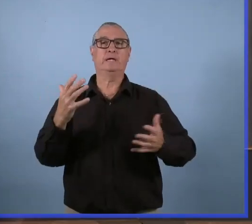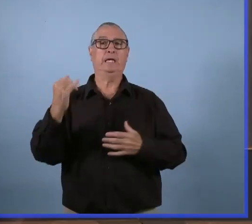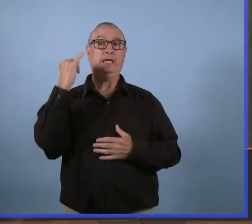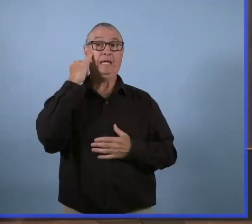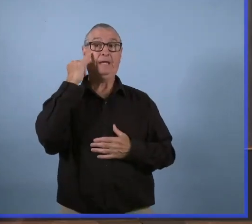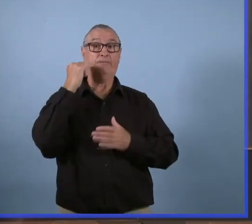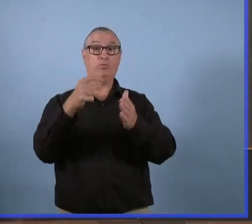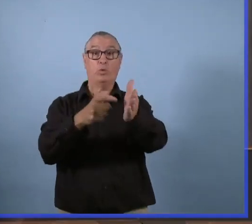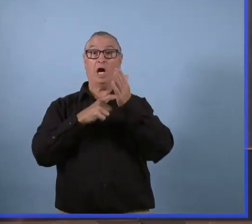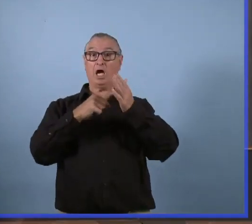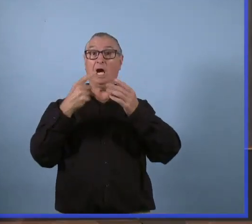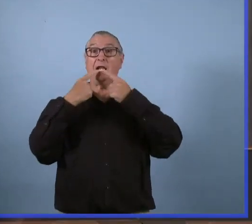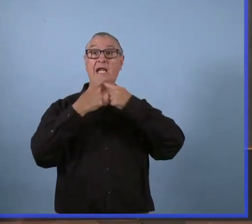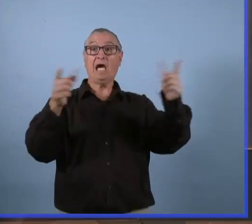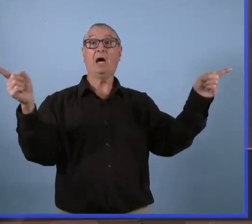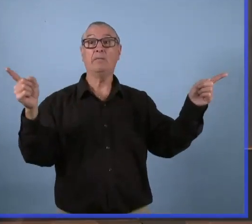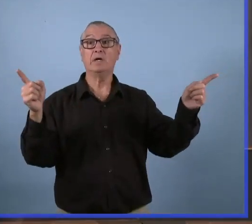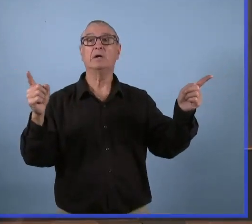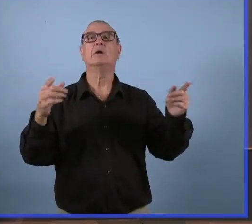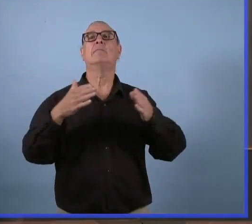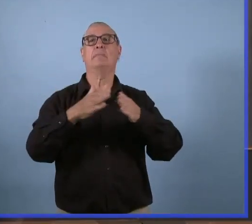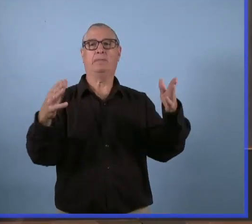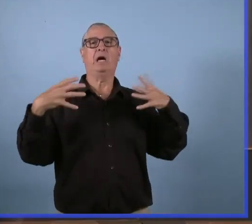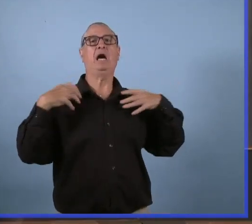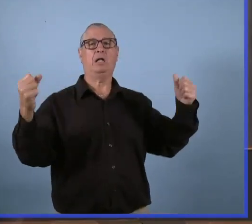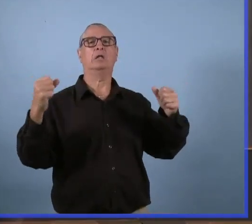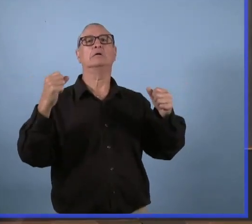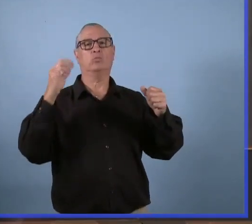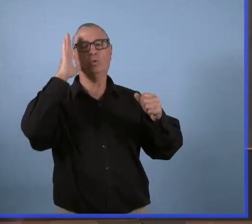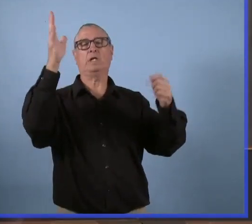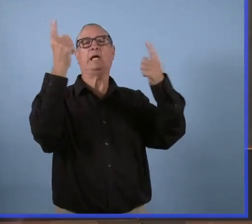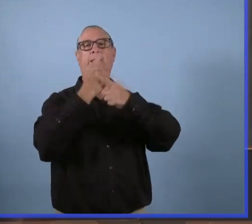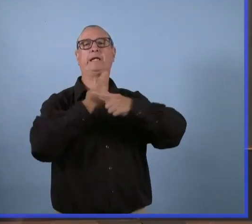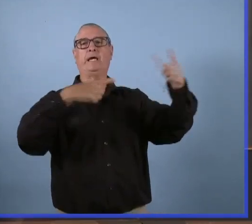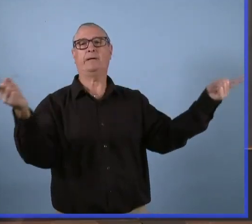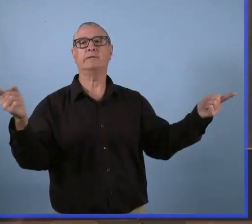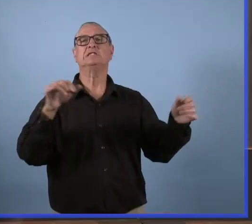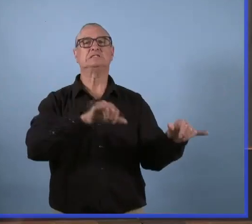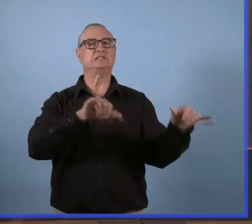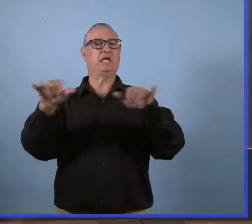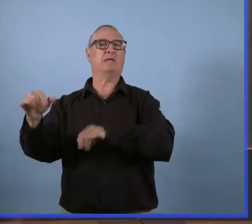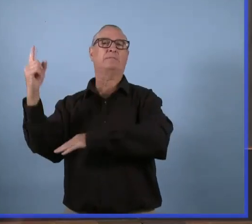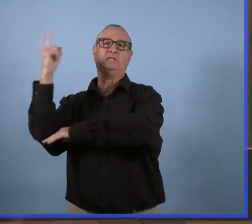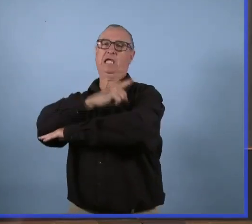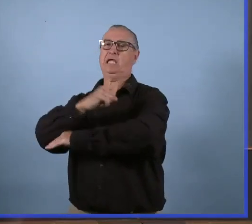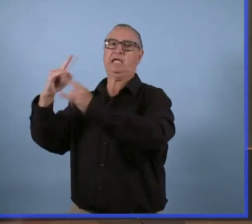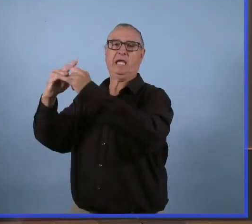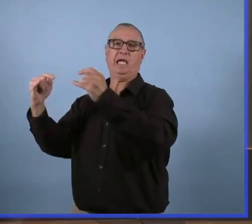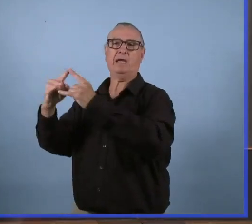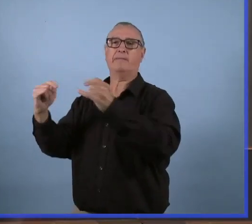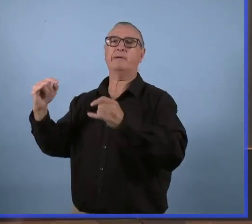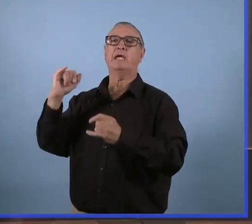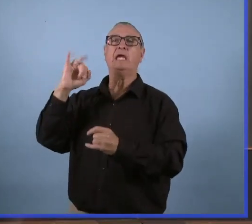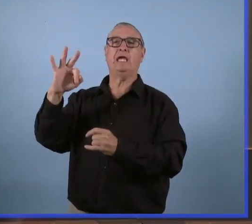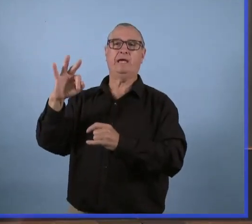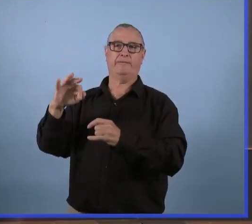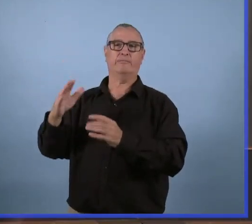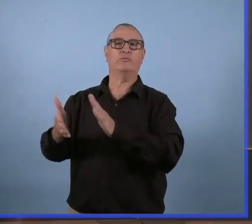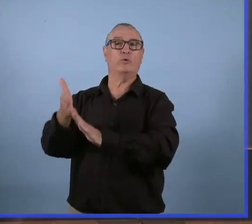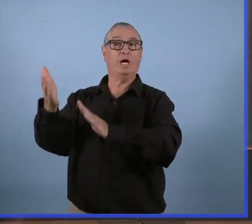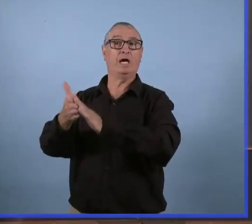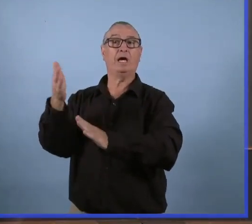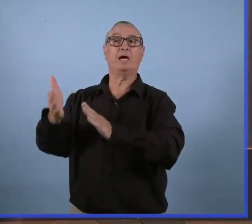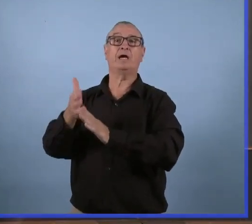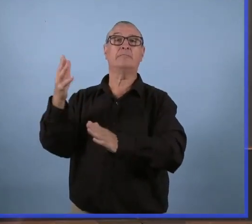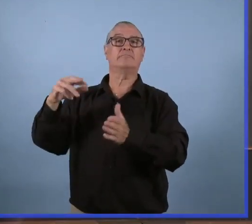présente et la population d'une manière générale. C'est la santé publique qui va s'occuper de ça.'est la même chose pour les camps de jour.